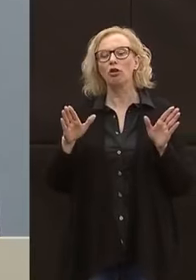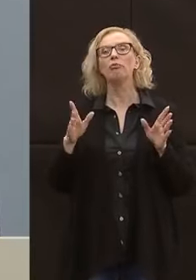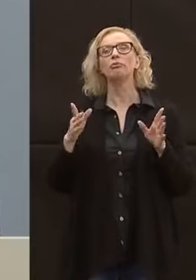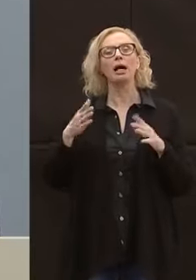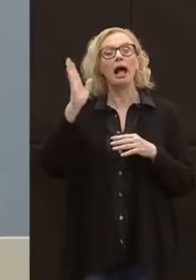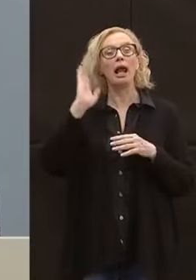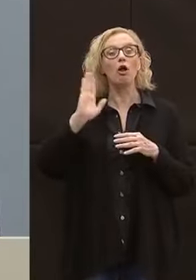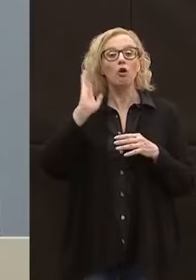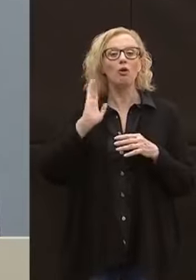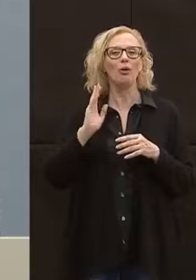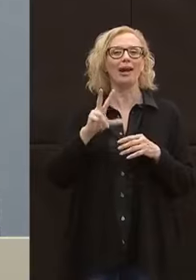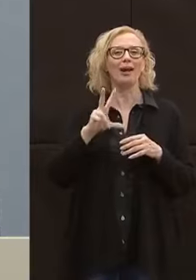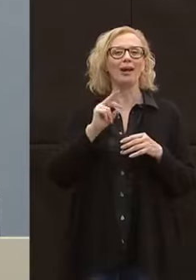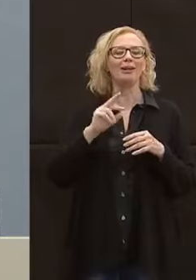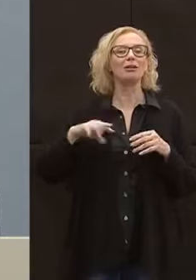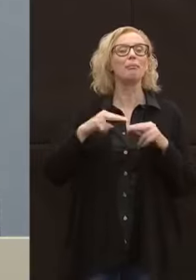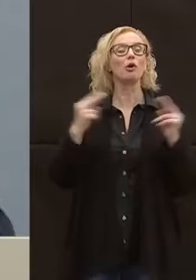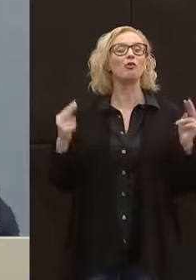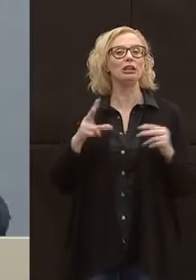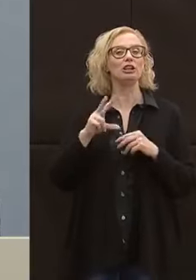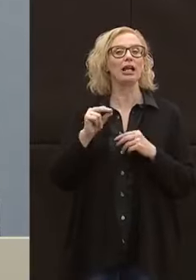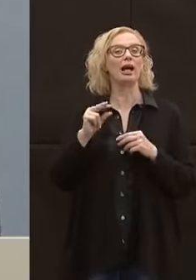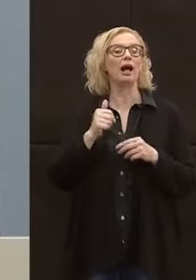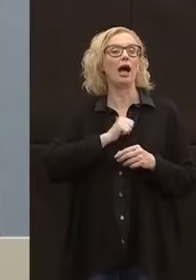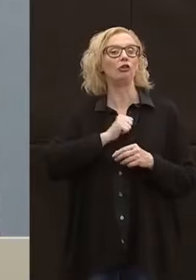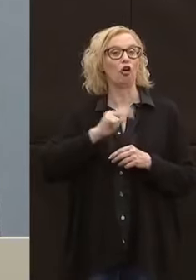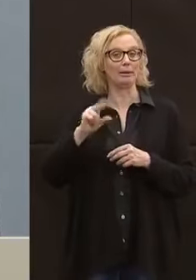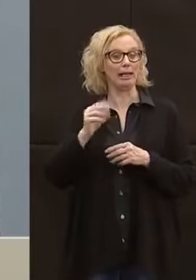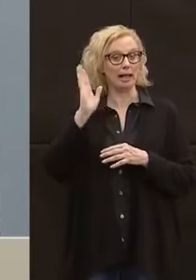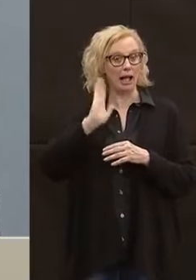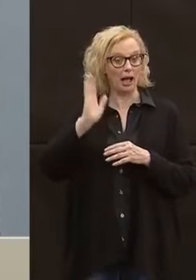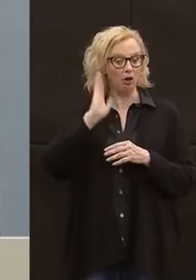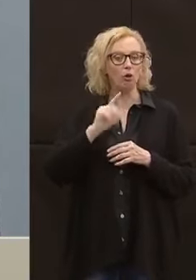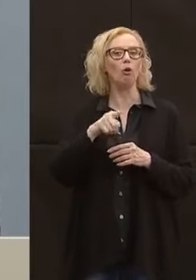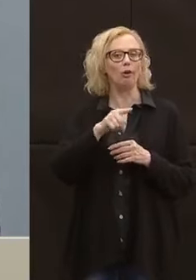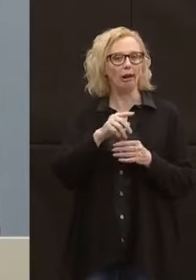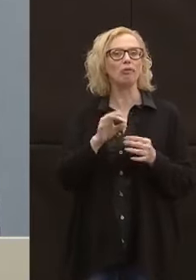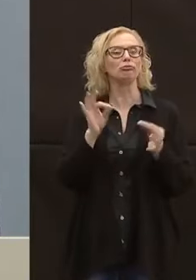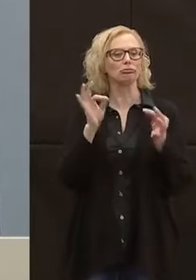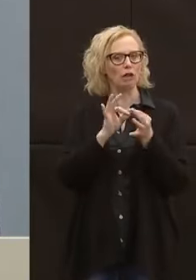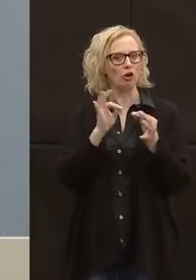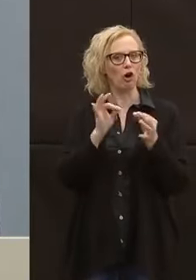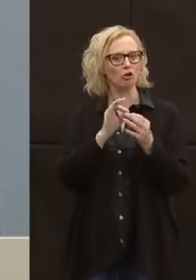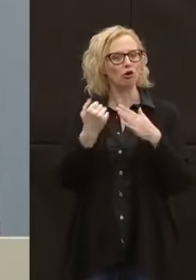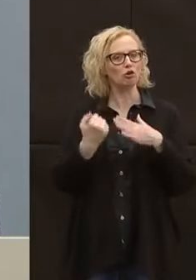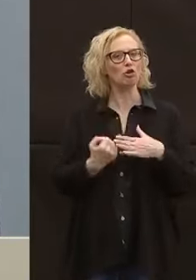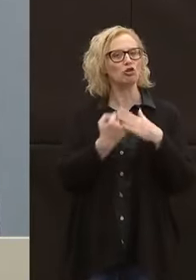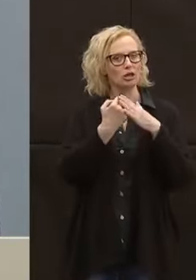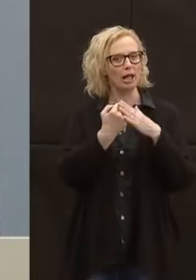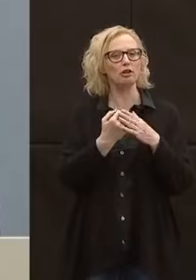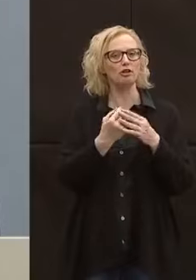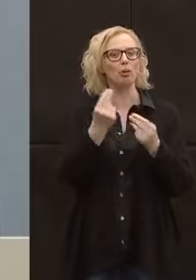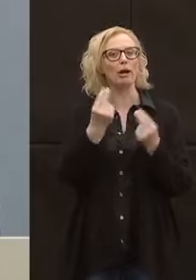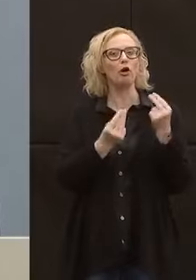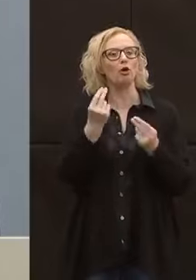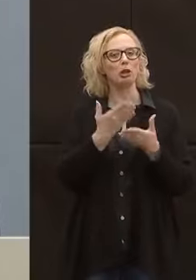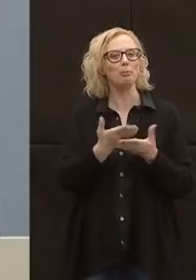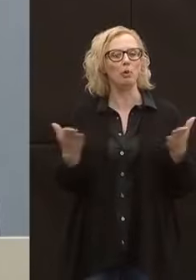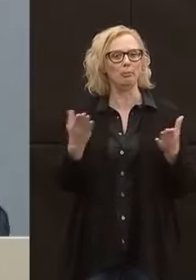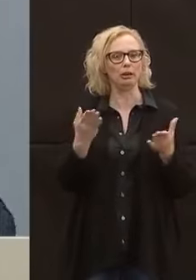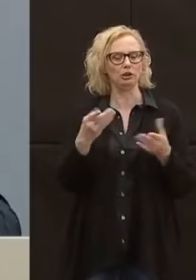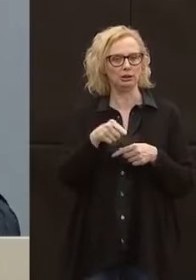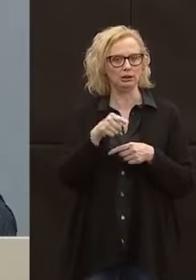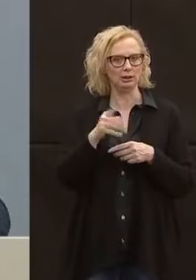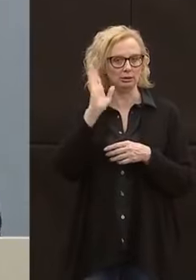giusto che la provincia autonoma di Trento partecipasse al sostegno dei conti pubblici nazionali quando c'era una stabilità dei conti